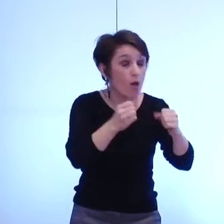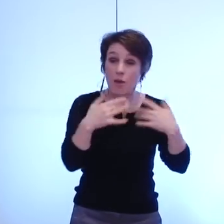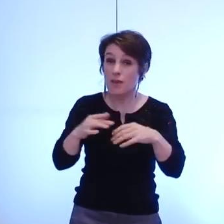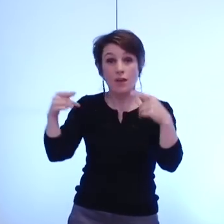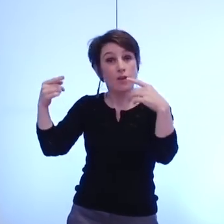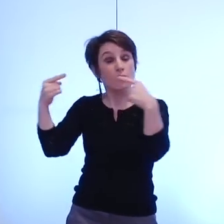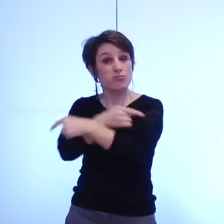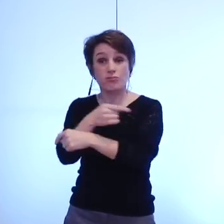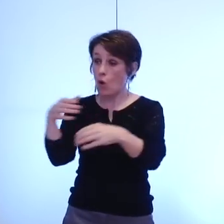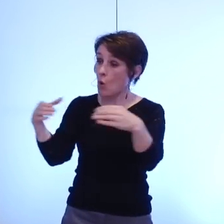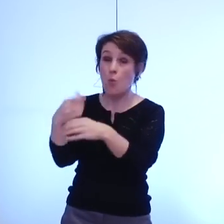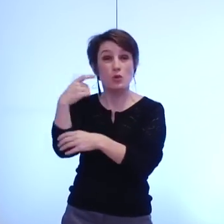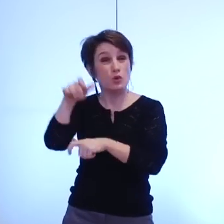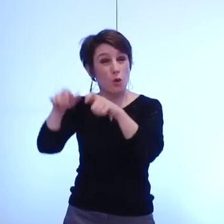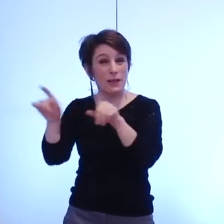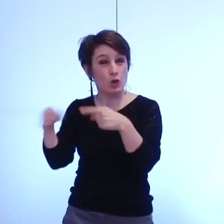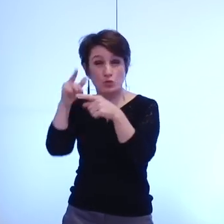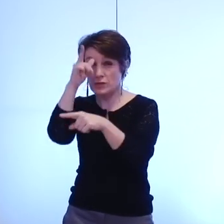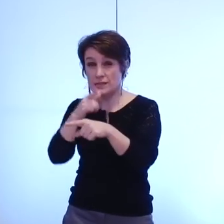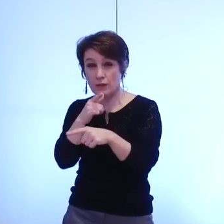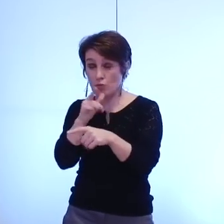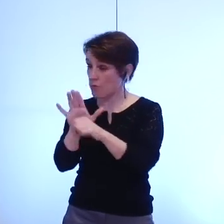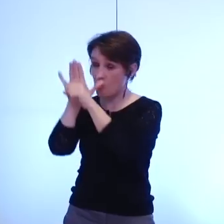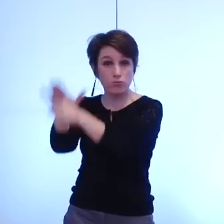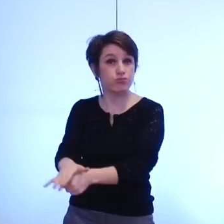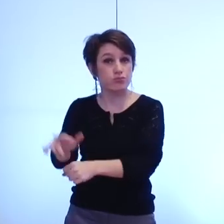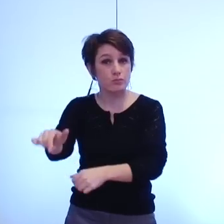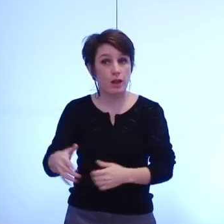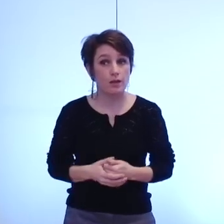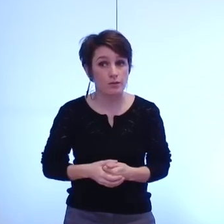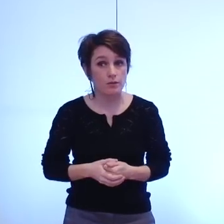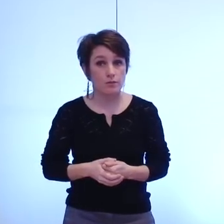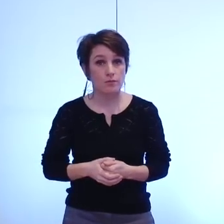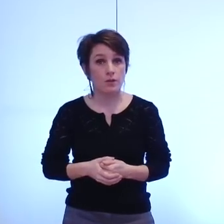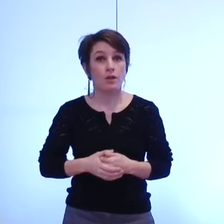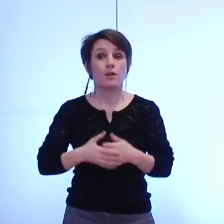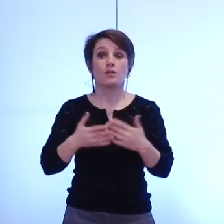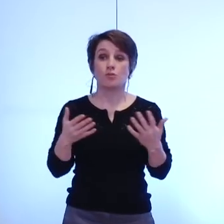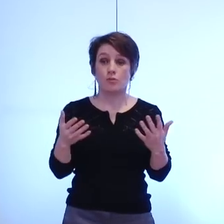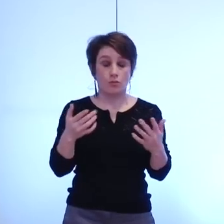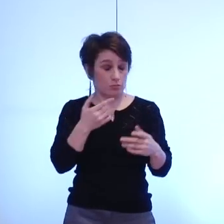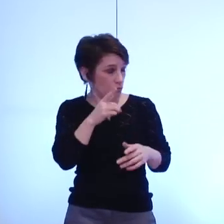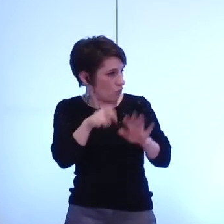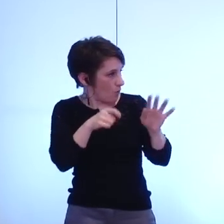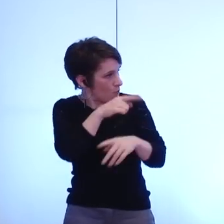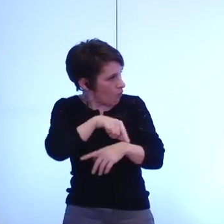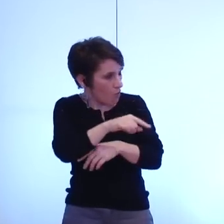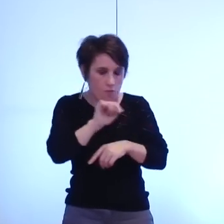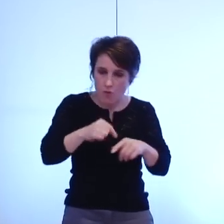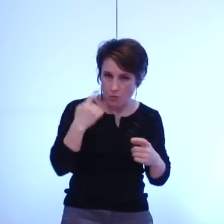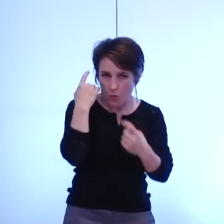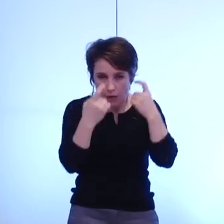réunie lors du chantier s'engouffrer dans le couloir de réflexion que vous lui avez pré-tracé sans se dire qu'il y avait d'autres choix.